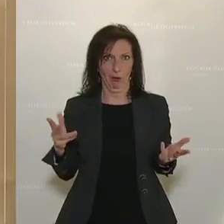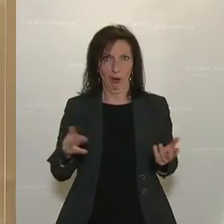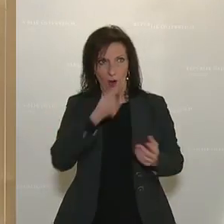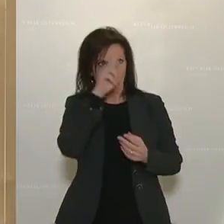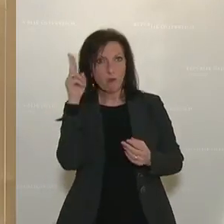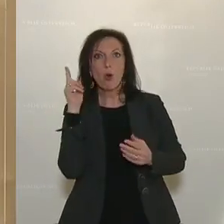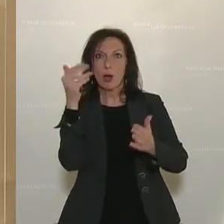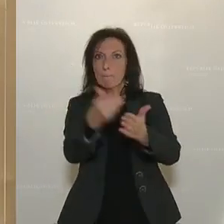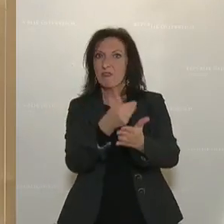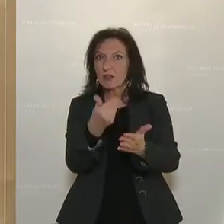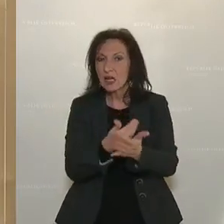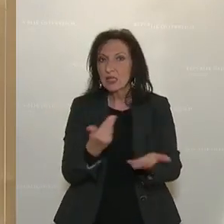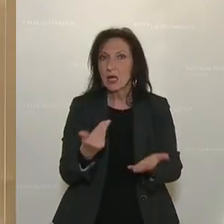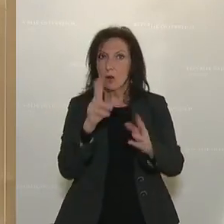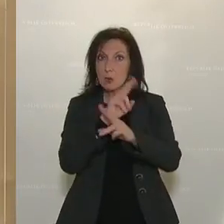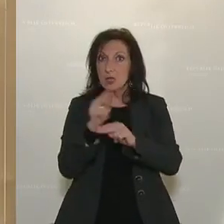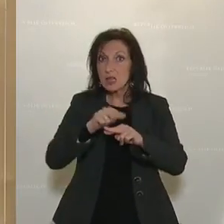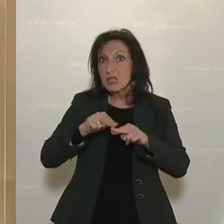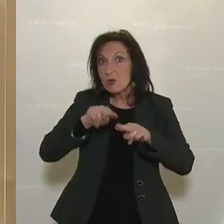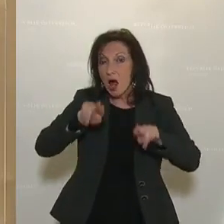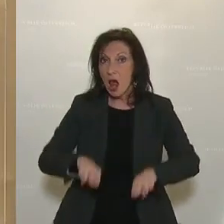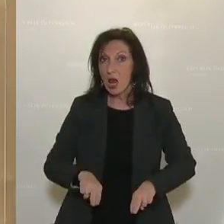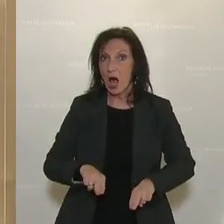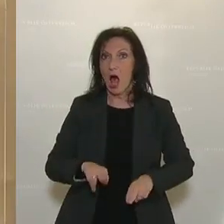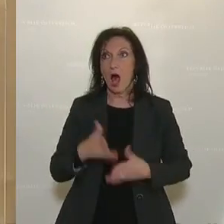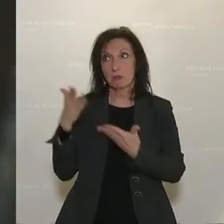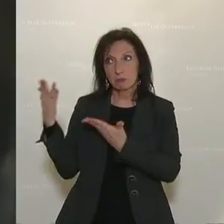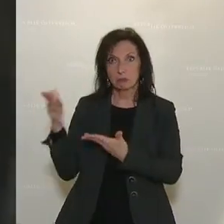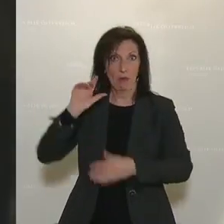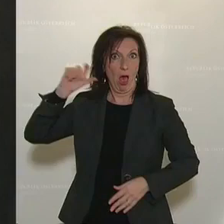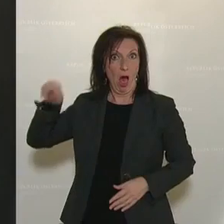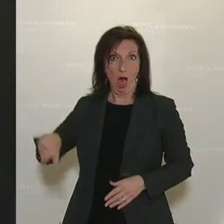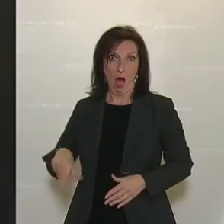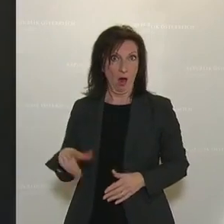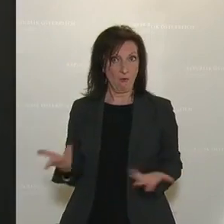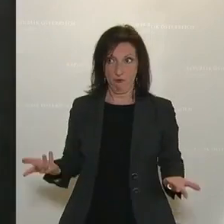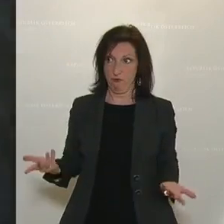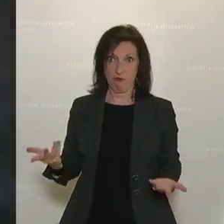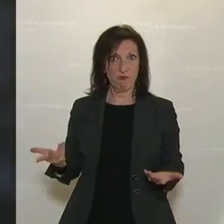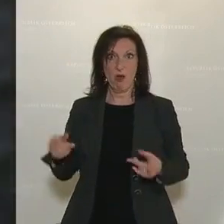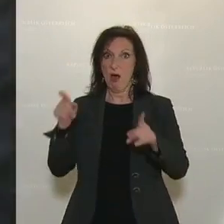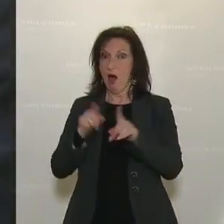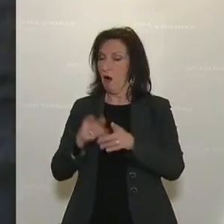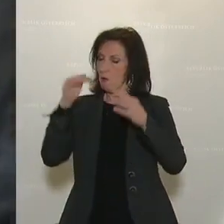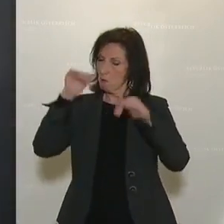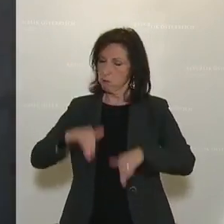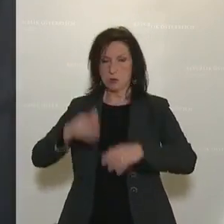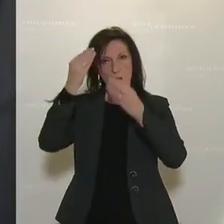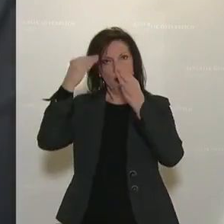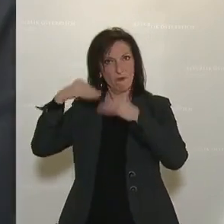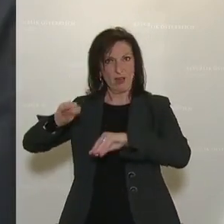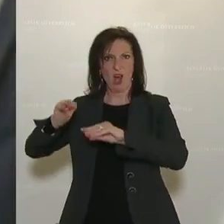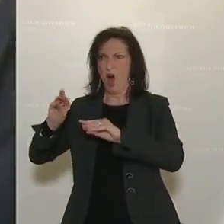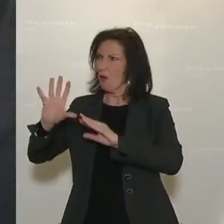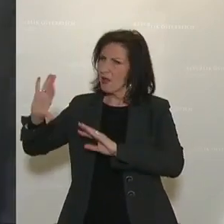Bevölkerung, das heißt der österreichische Nationalrat, auch Ihnen aus diesem Grund umgekehrt das Vertrauen entziehen muss. Das ist